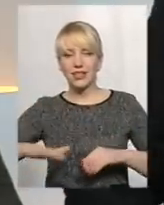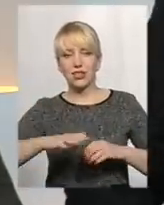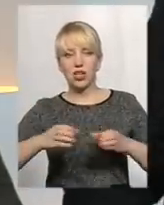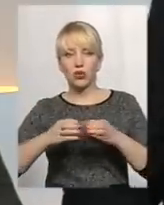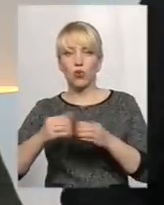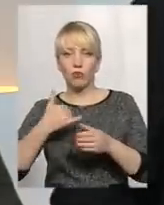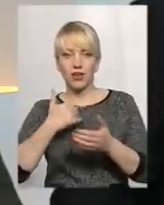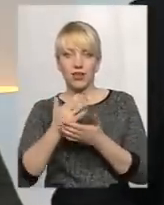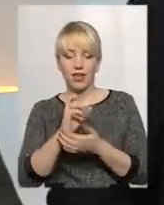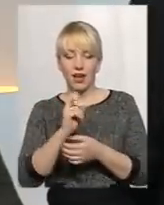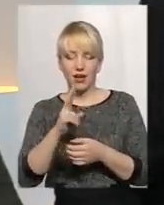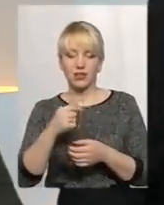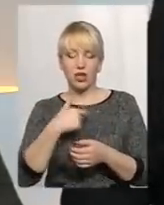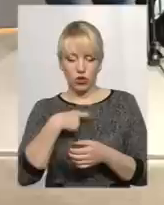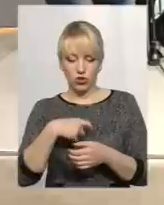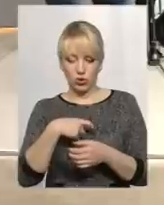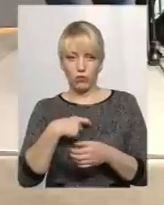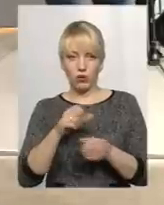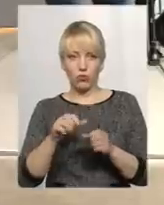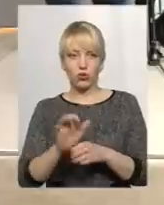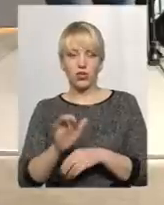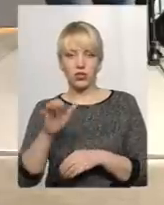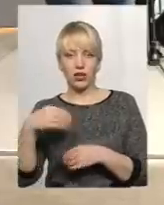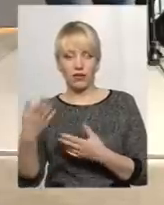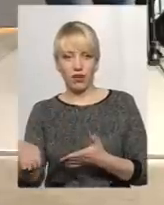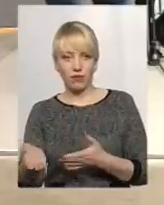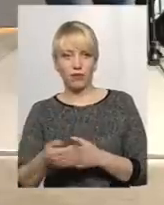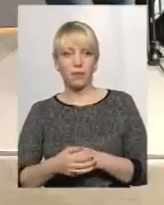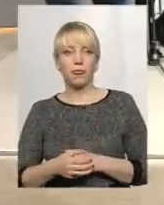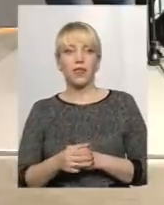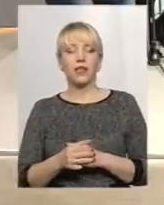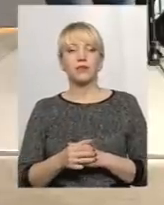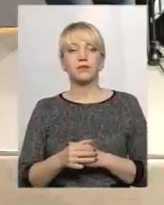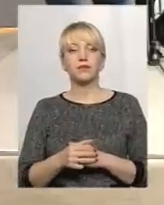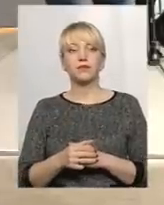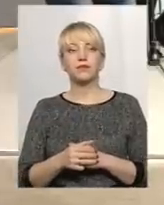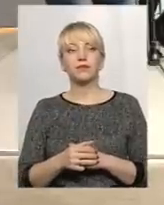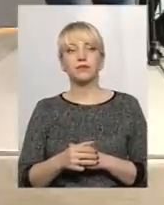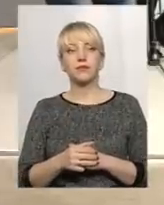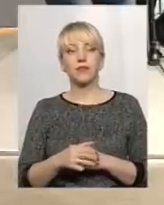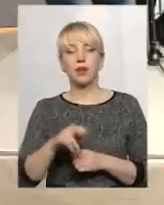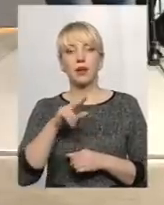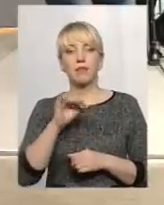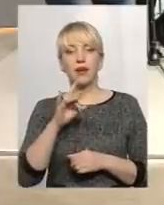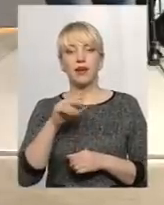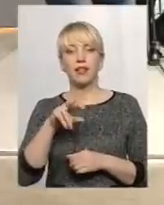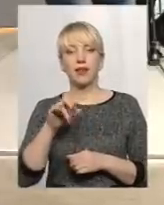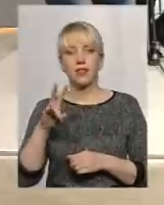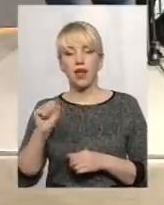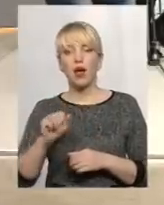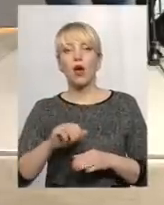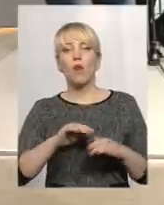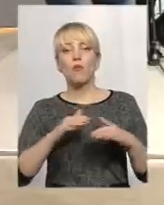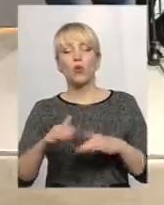я його не можу дати, вам надійснений, немає будівництво. Чекайте, я докажу, будь ласка, я вас слухав, тепер по перлині Поділля, ви кажете,